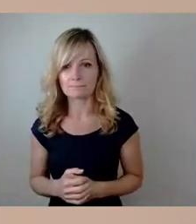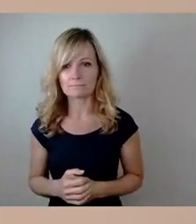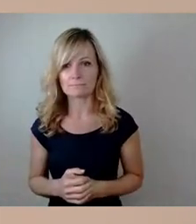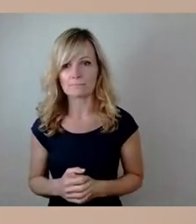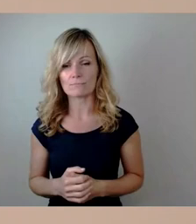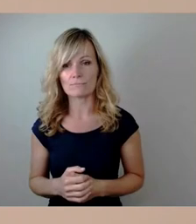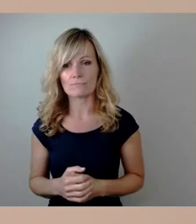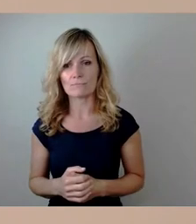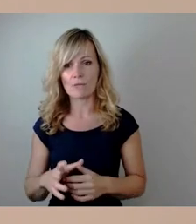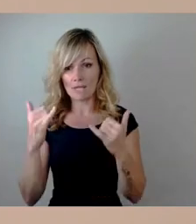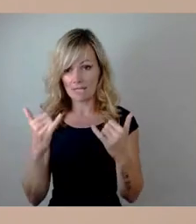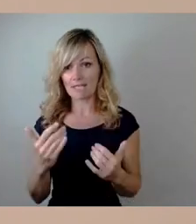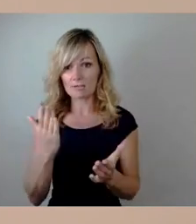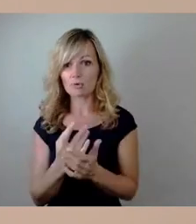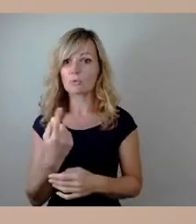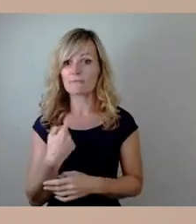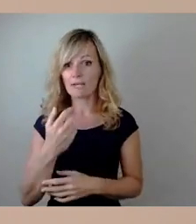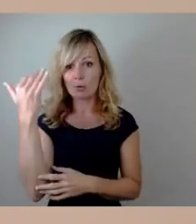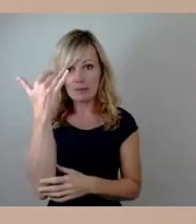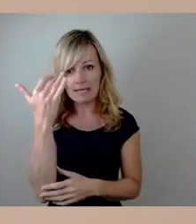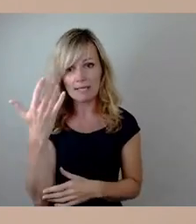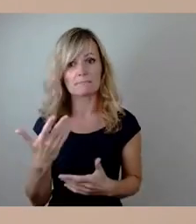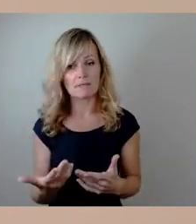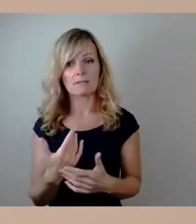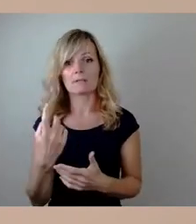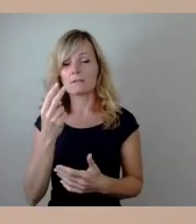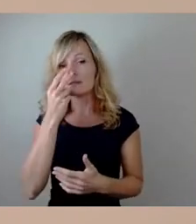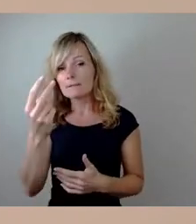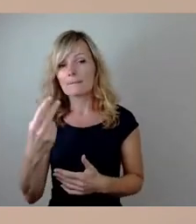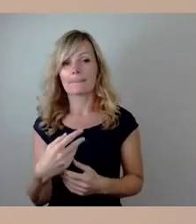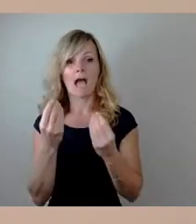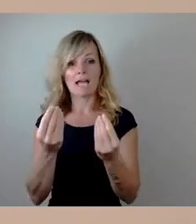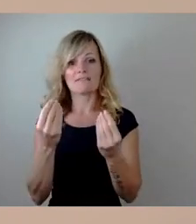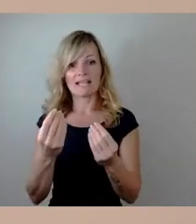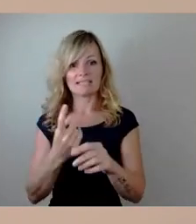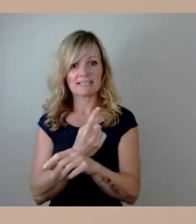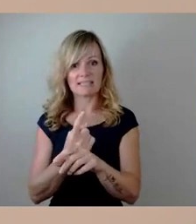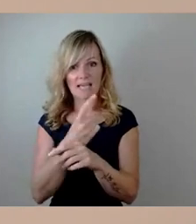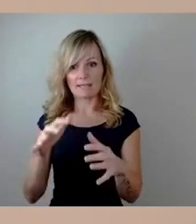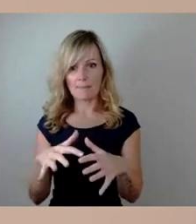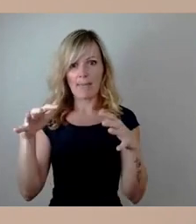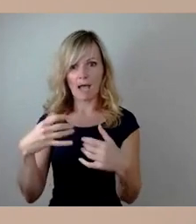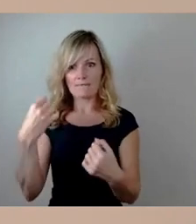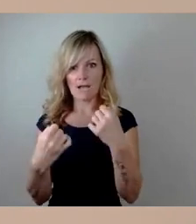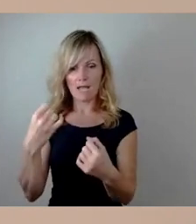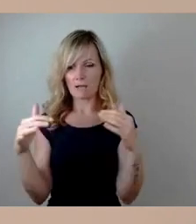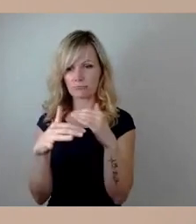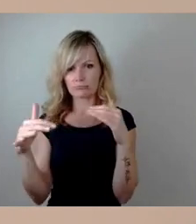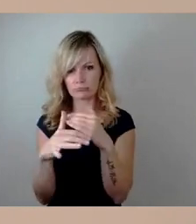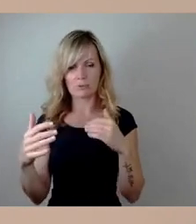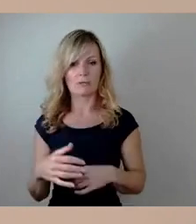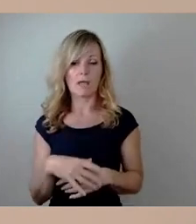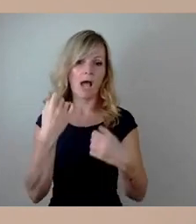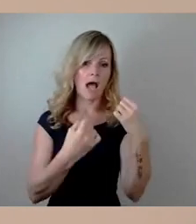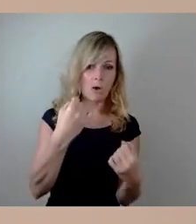jetzt schon Gedanken, natürlich auch mit Blick, Stichwort Adventszeit, erhöhtes Verkehrsaufkommen, ob im Kfz-Verkehr oder